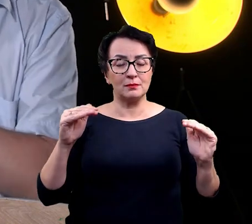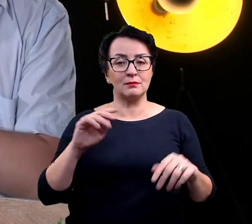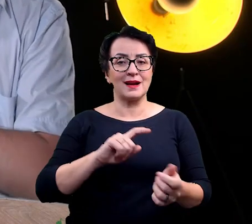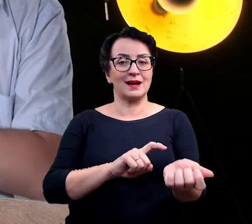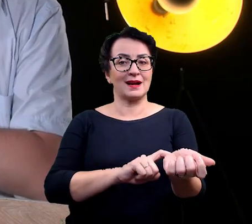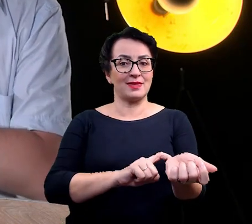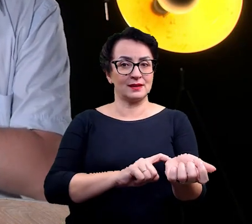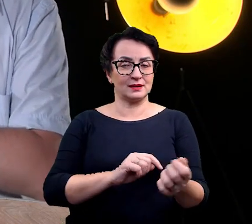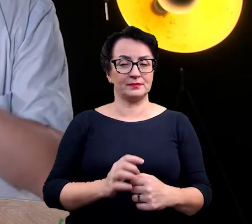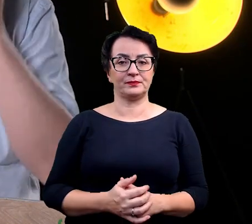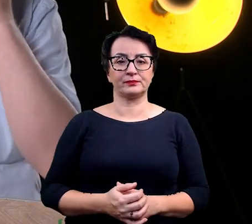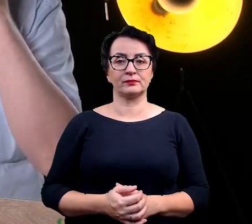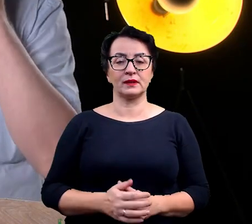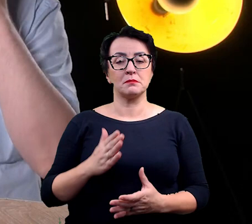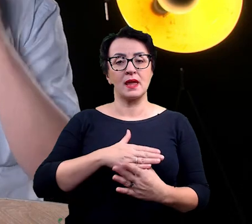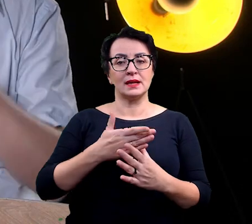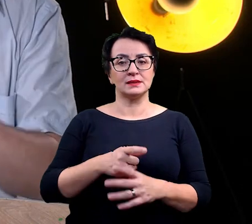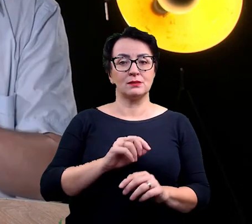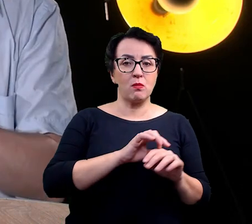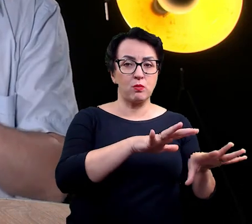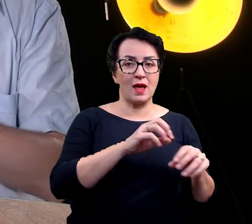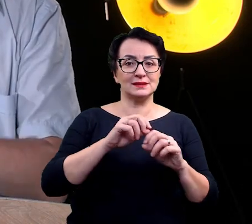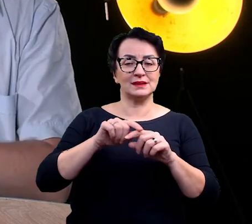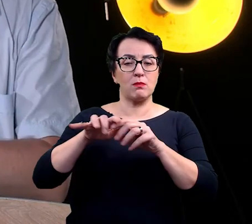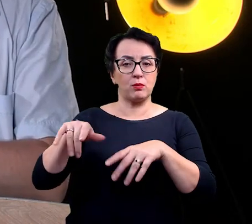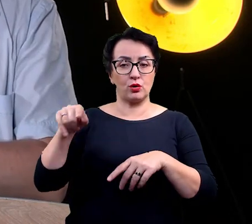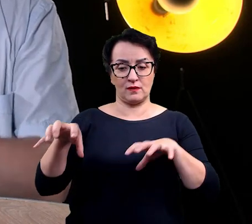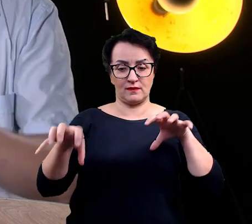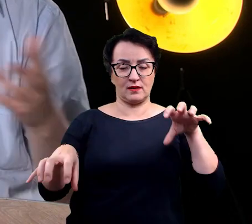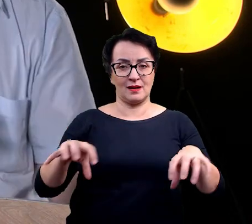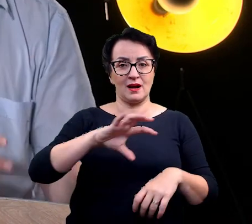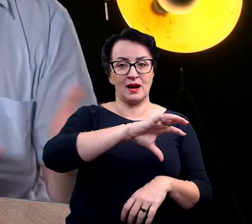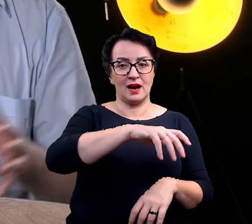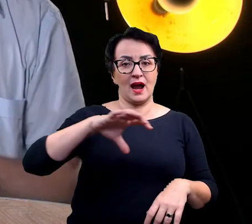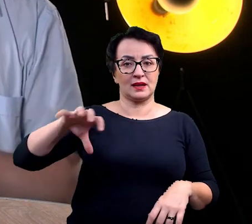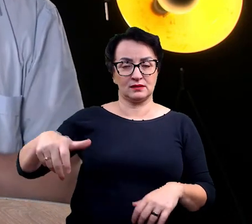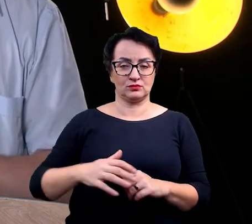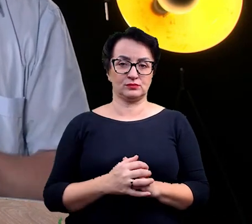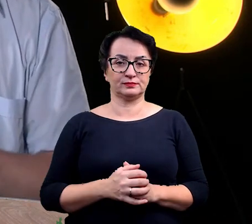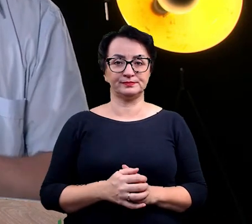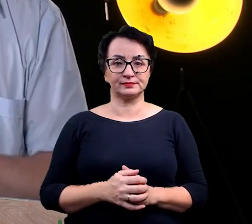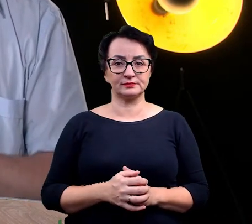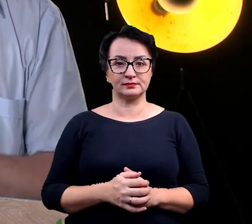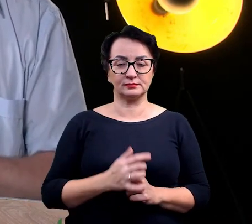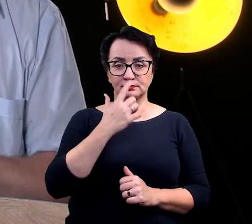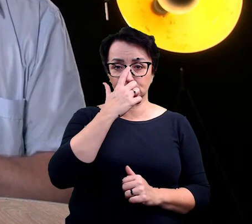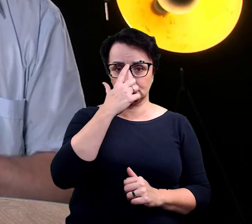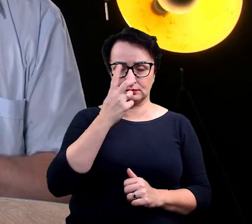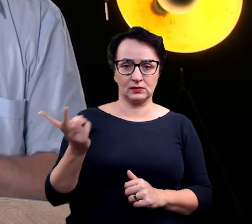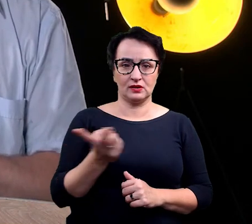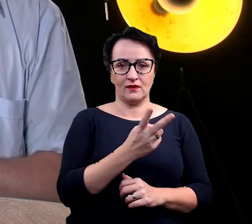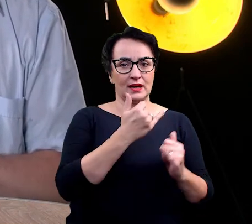populacjami tego gatunku podrzenia żebrowca, strutiopteris picant, a tego nowego gatunku